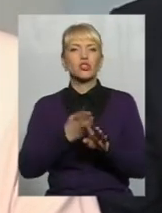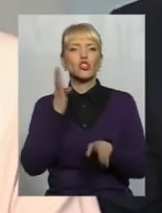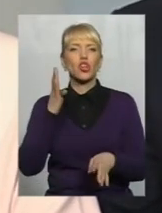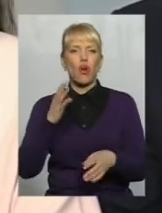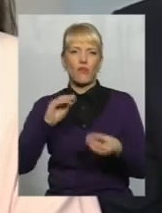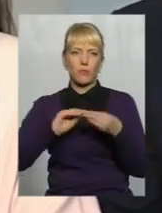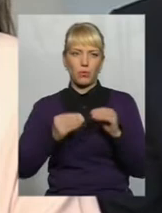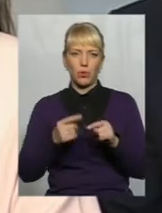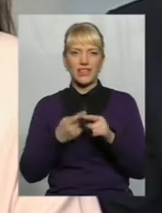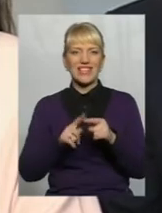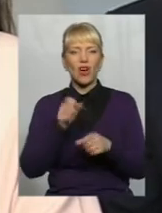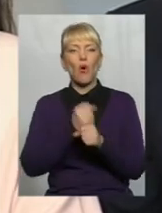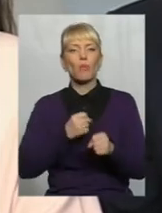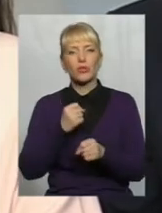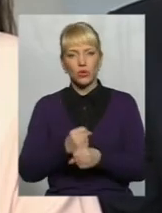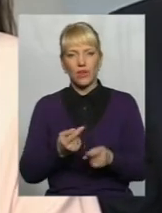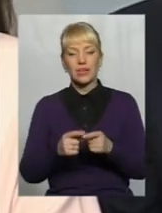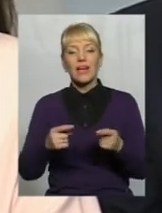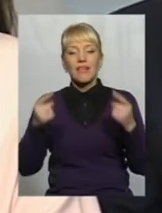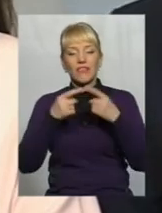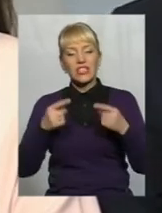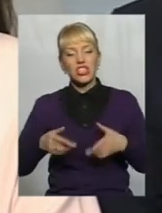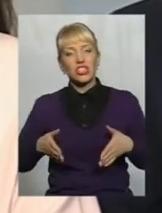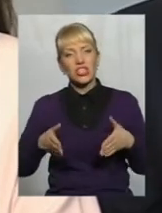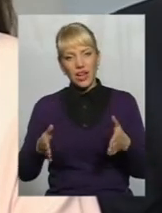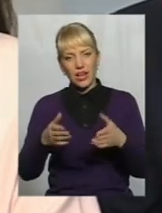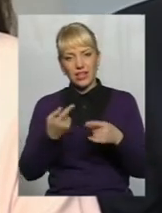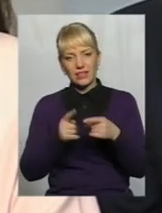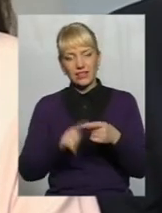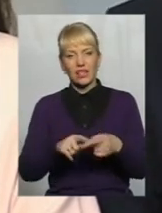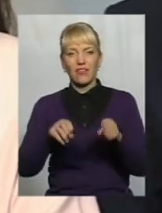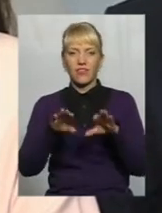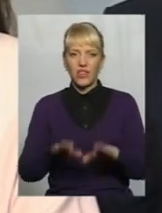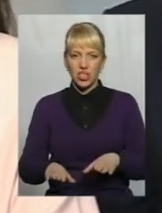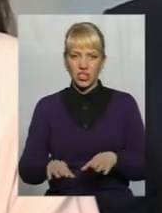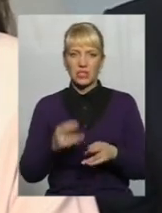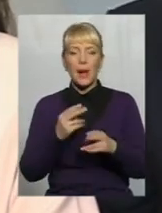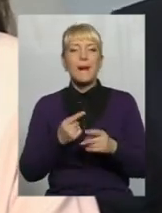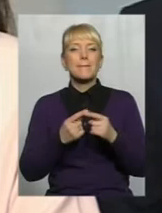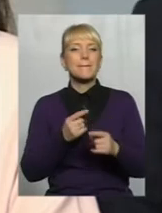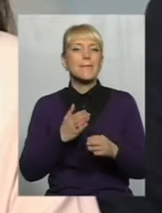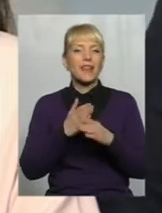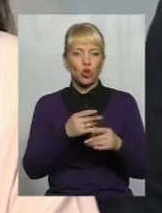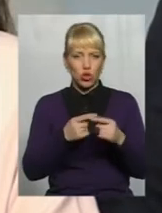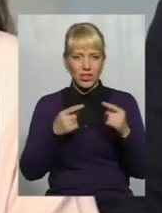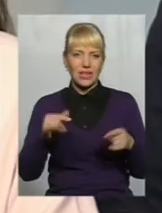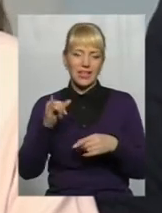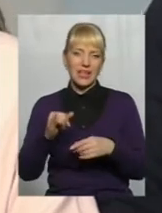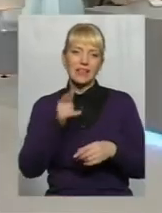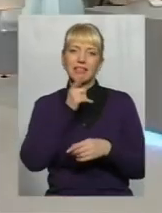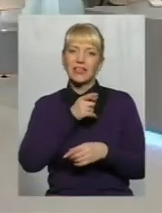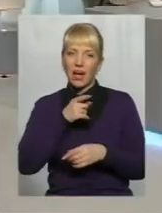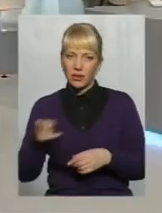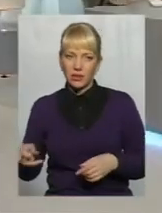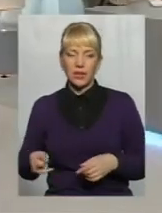опрацювати Визначити шляхи їхнього вирішення, методи вирішення цих проблем і терміни Якщо можна, хочу